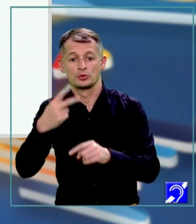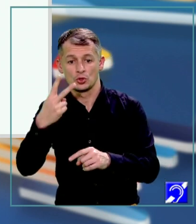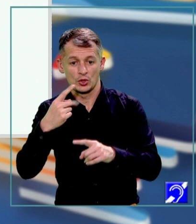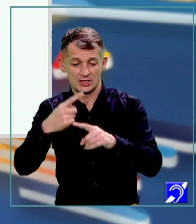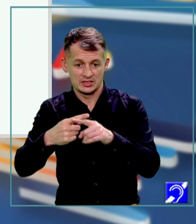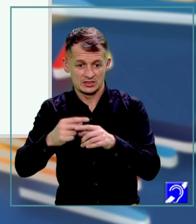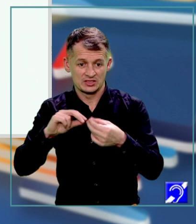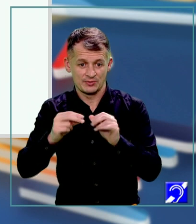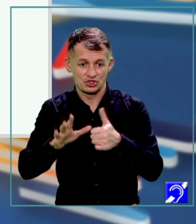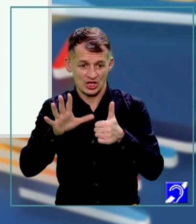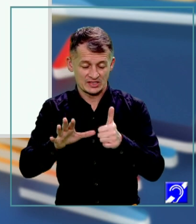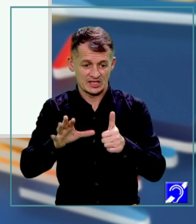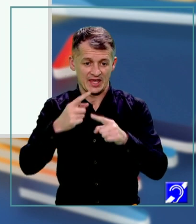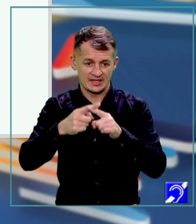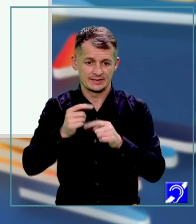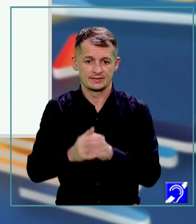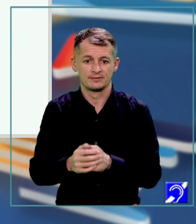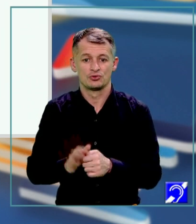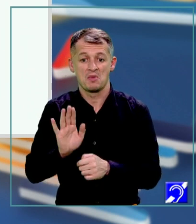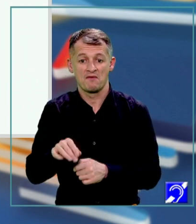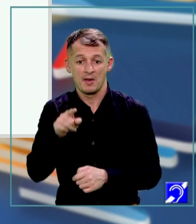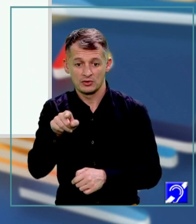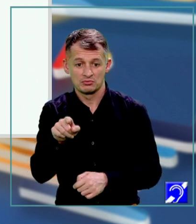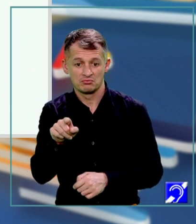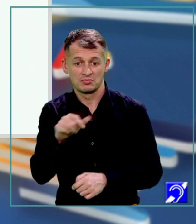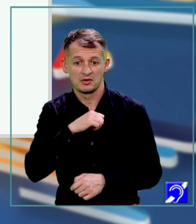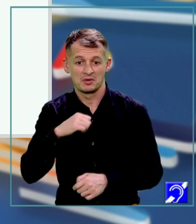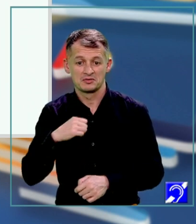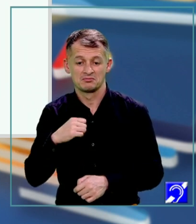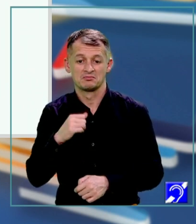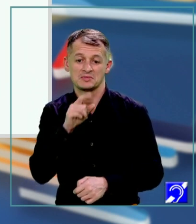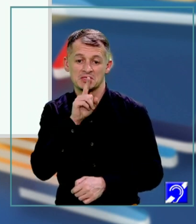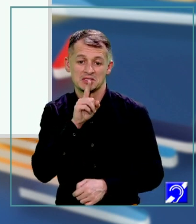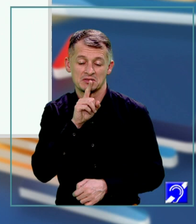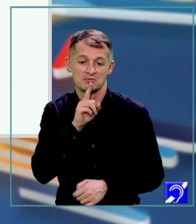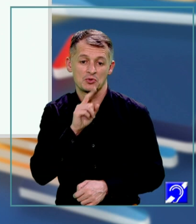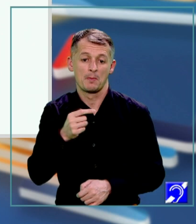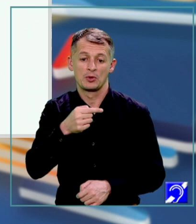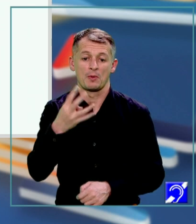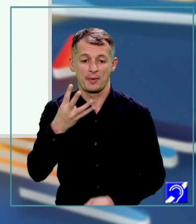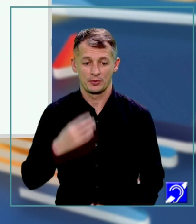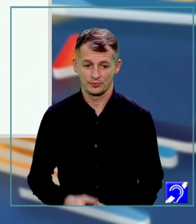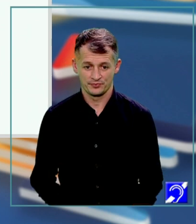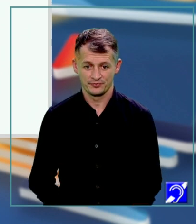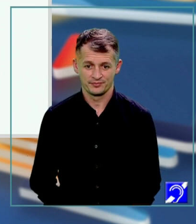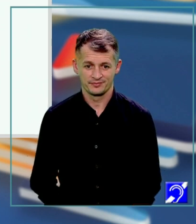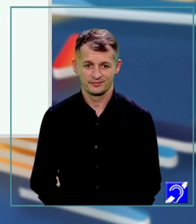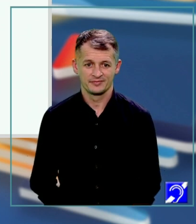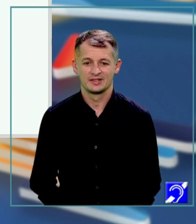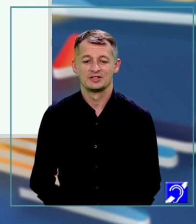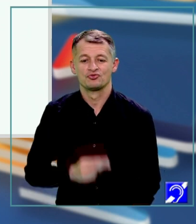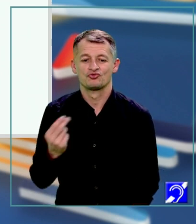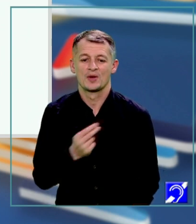înseamnă 6x și mai avem aici un minus 4. Deci forma cea mai simplă a expresiei